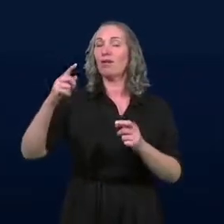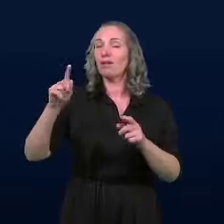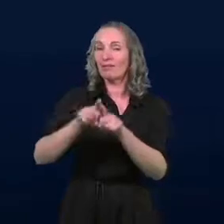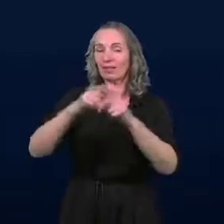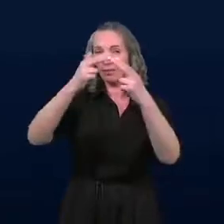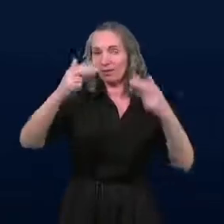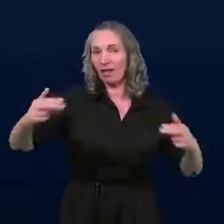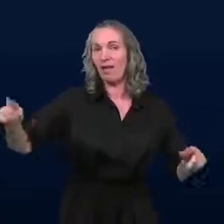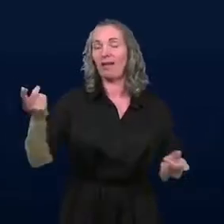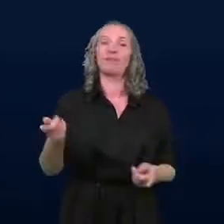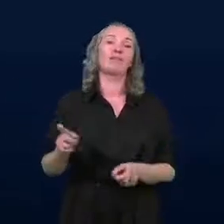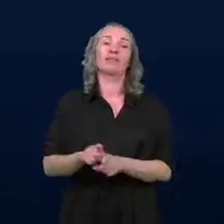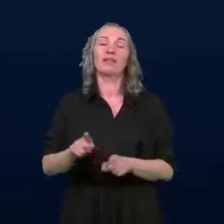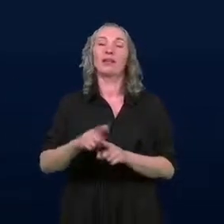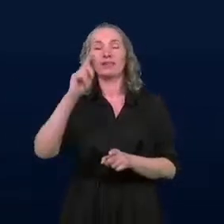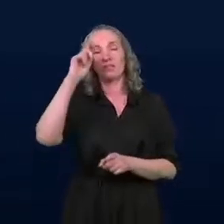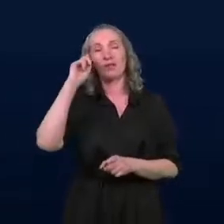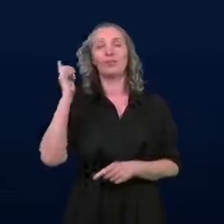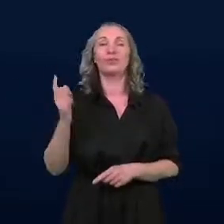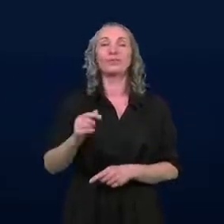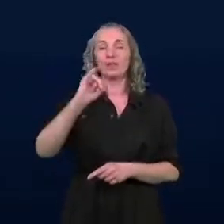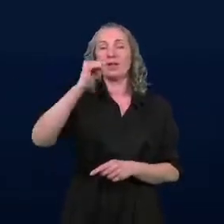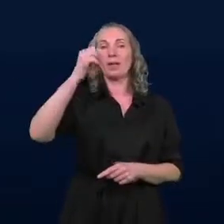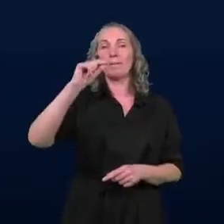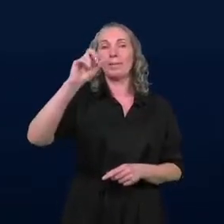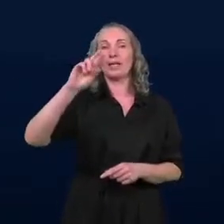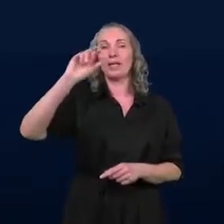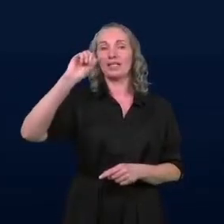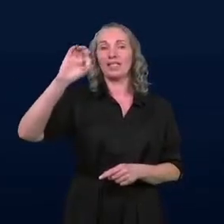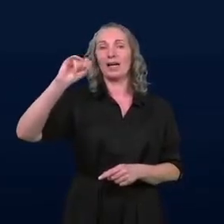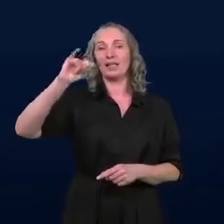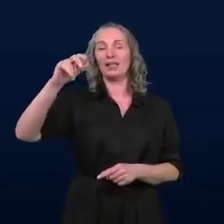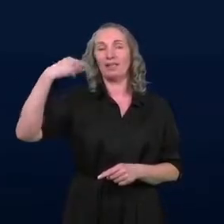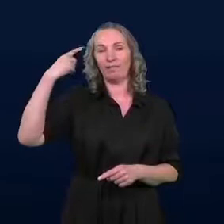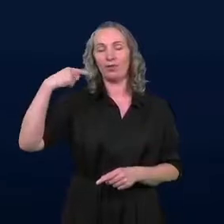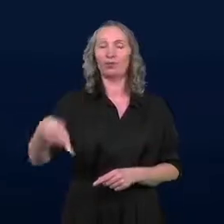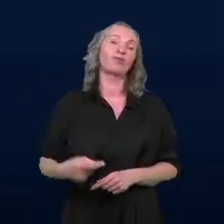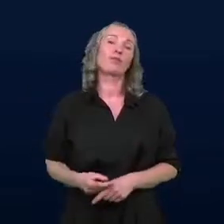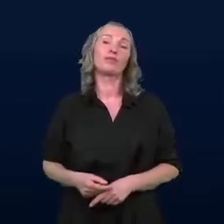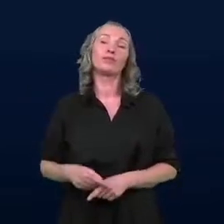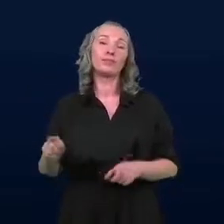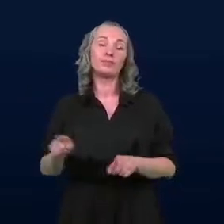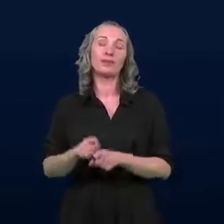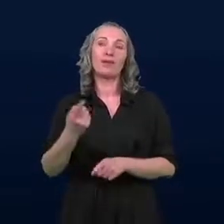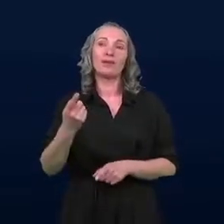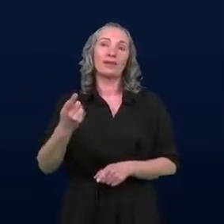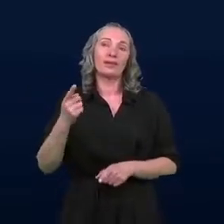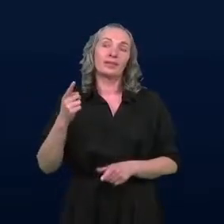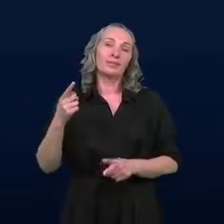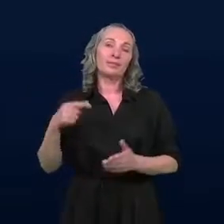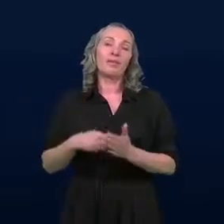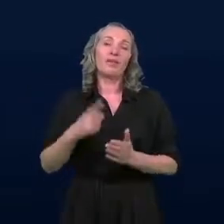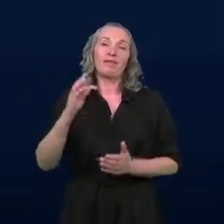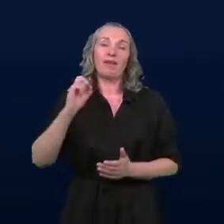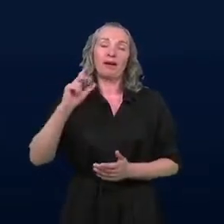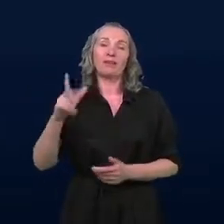realizowane przez Teatr Impresaryjny. A jeśli chodzi o fakty. No przede wszystkim